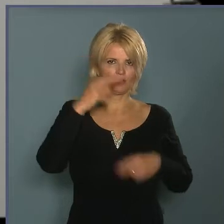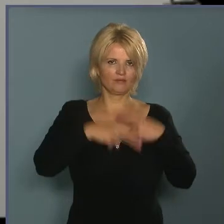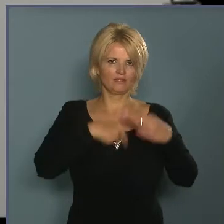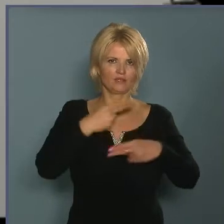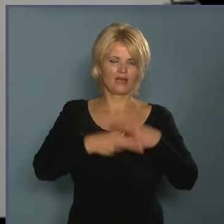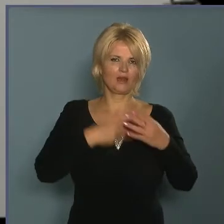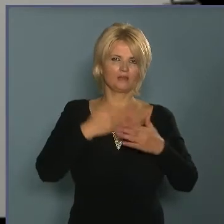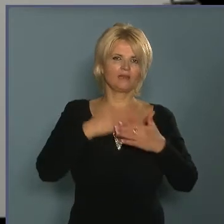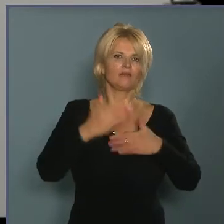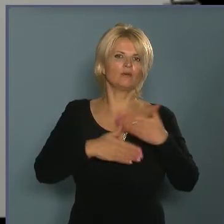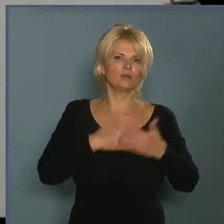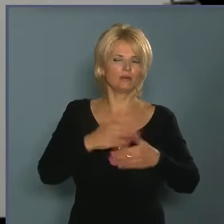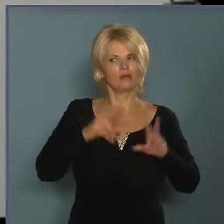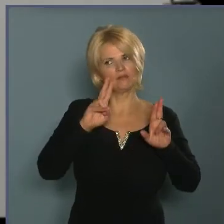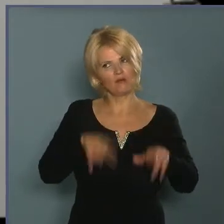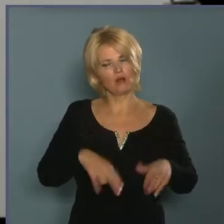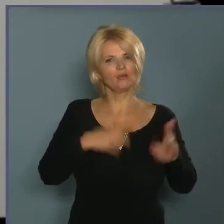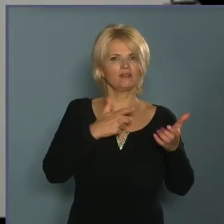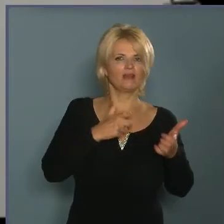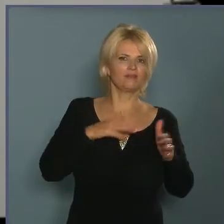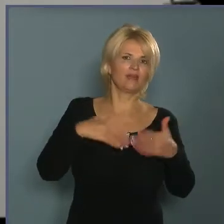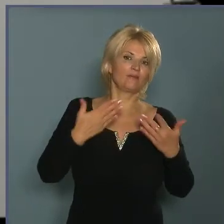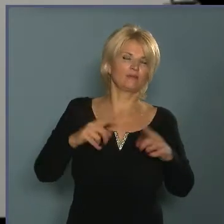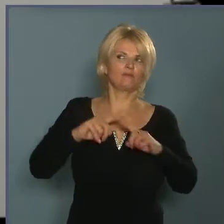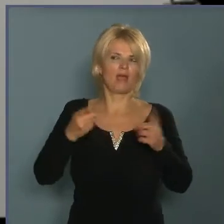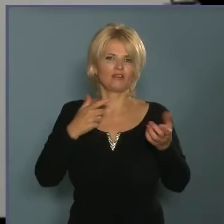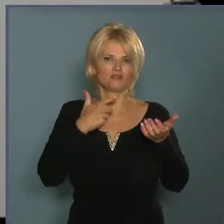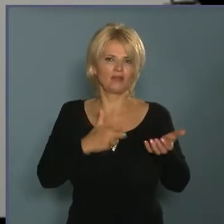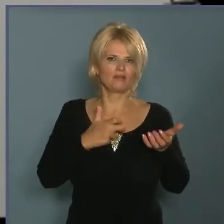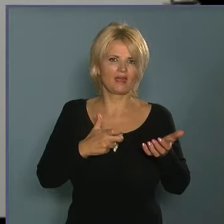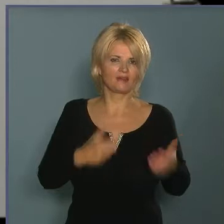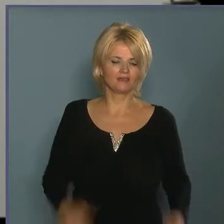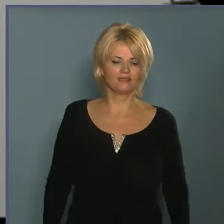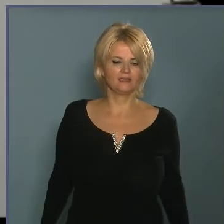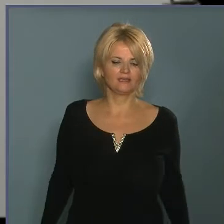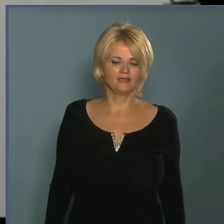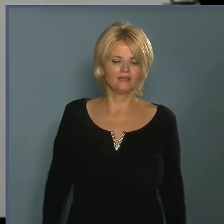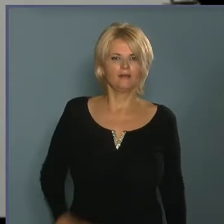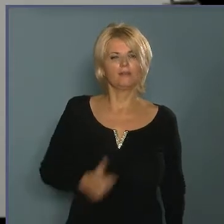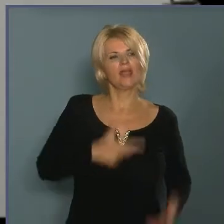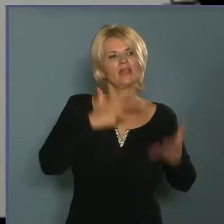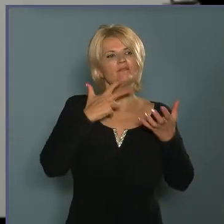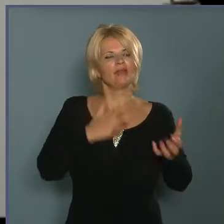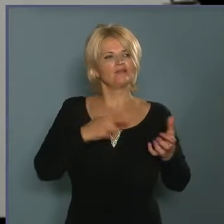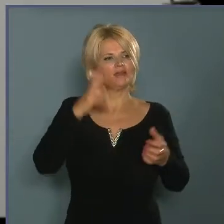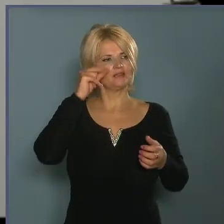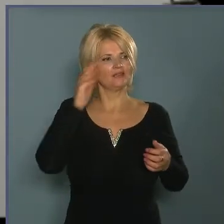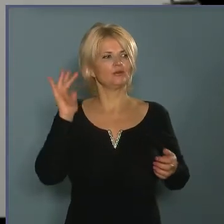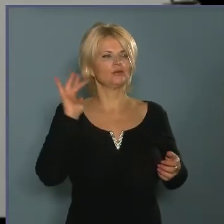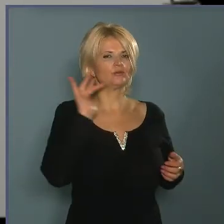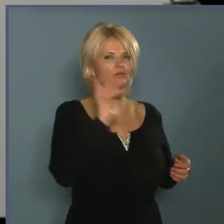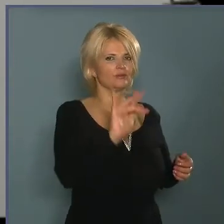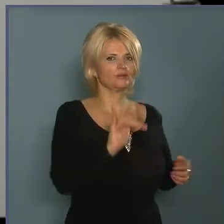folyamatban, ugye ez valóban lőfegyver volt-e, vagy valamilyen más fegyver. Mondjuk azt, hogy egy fegyvert ráfogott a rendőrökre,